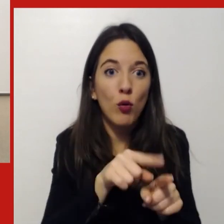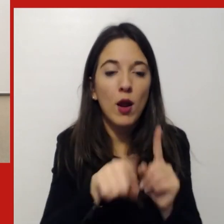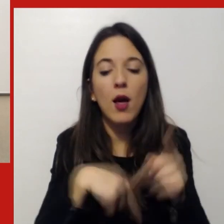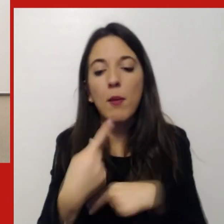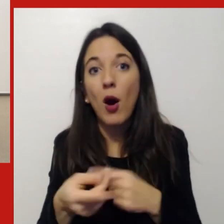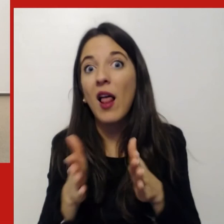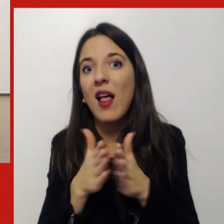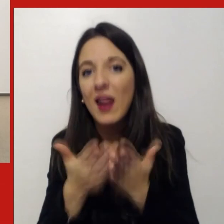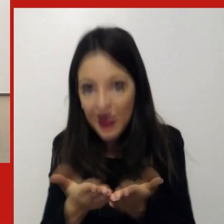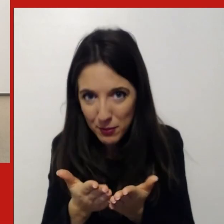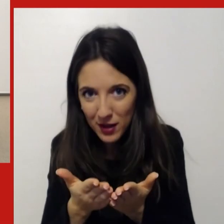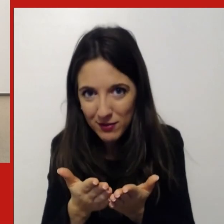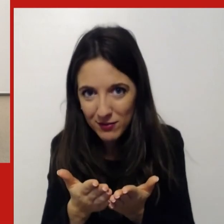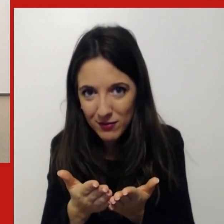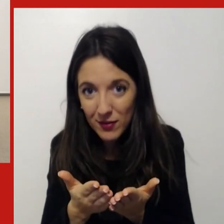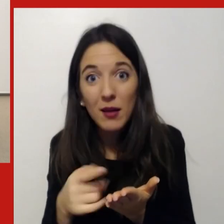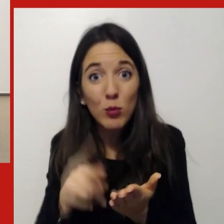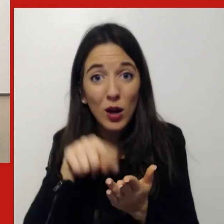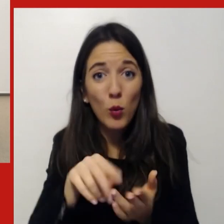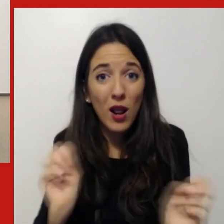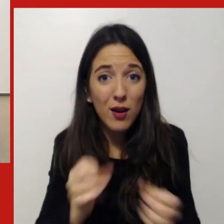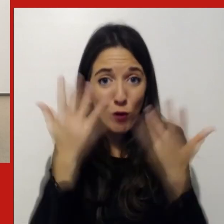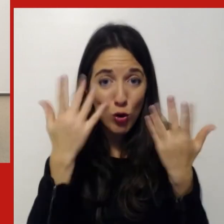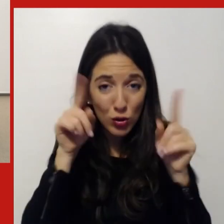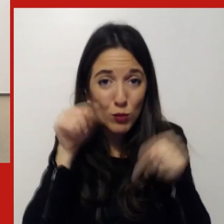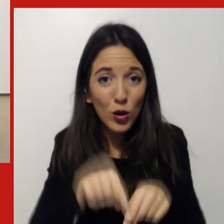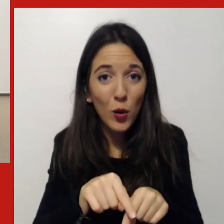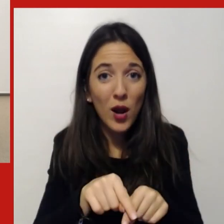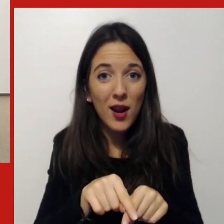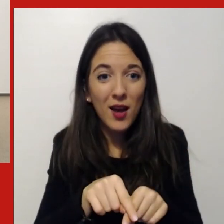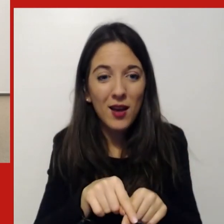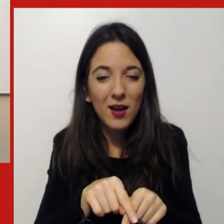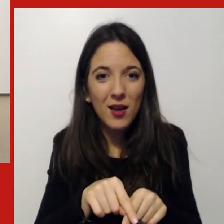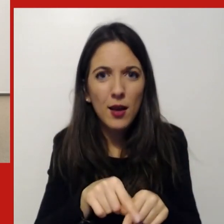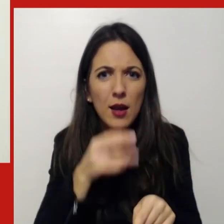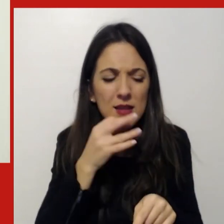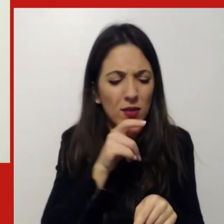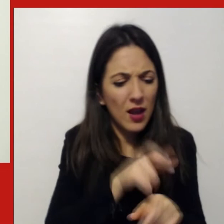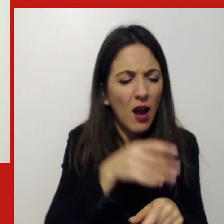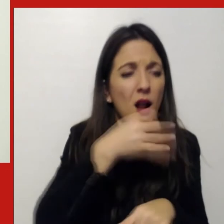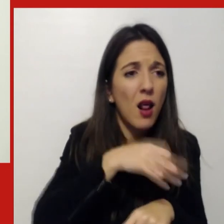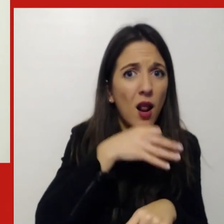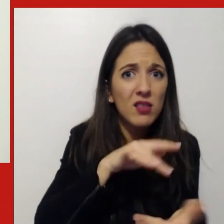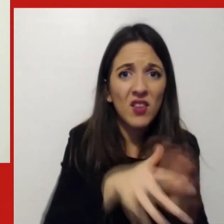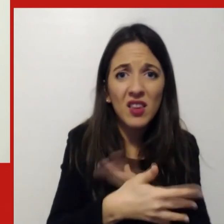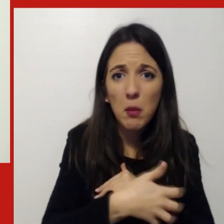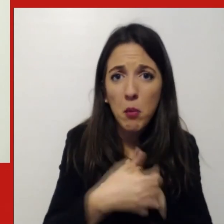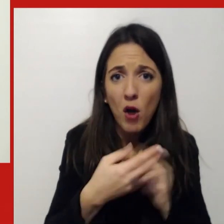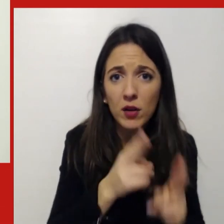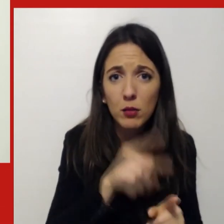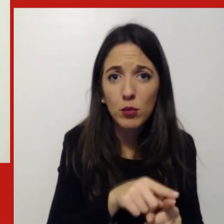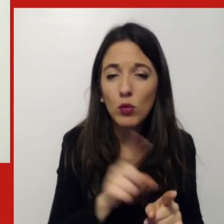libri anche lì è stata una rivoluzione non è che ha impoverito ecco lo switch off